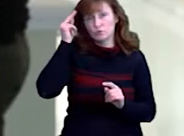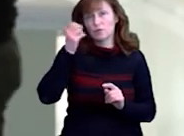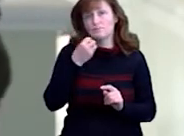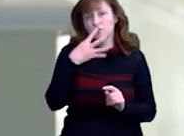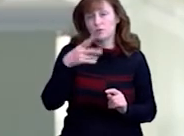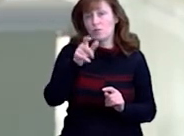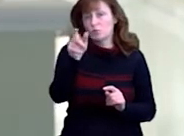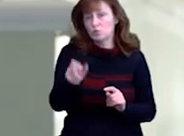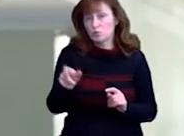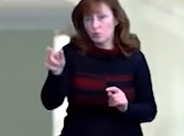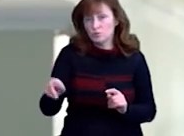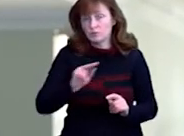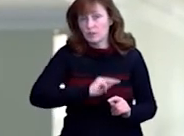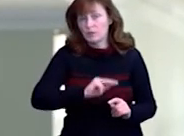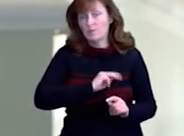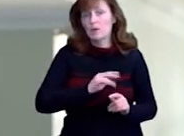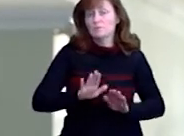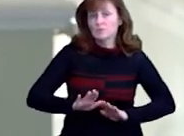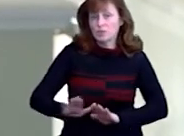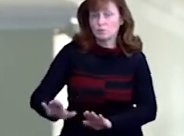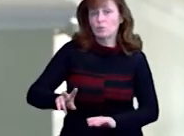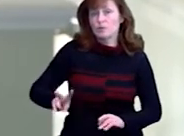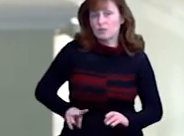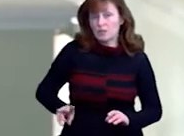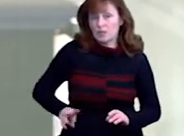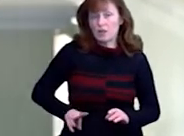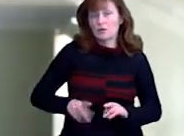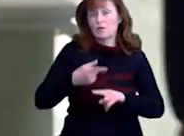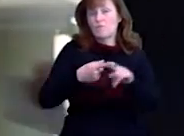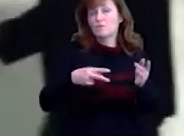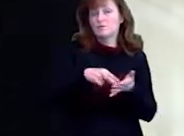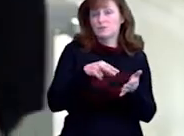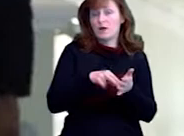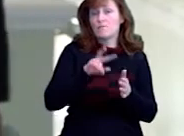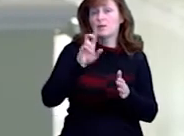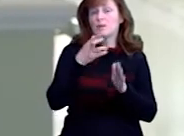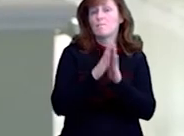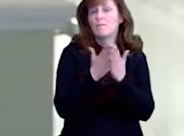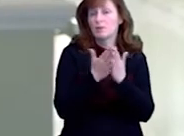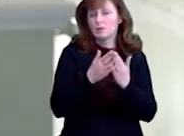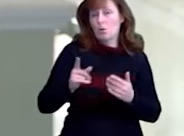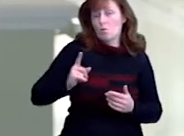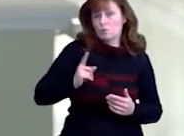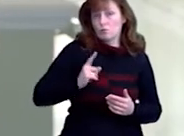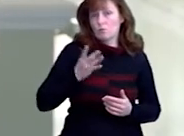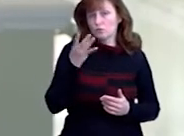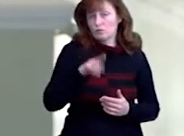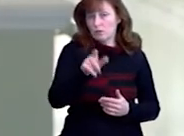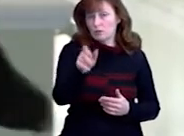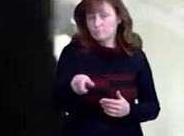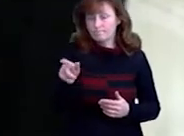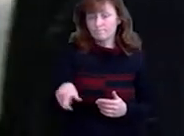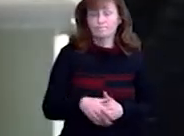Це є директор, це є заступник, це є півставки бібліотекаря, це є сторожі, чотири сторожі, це є